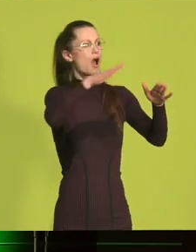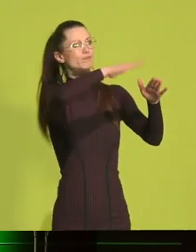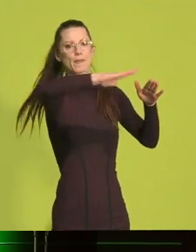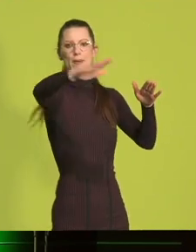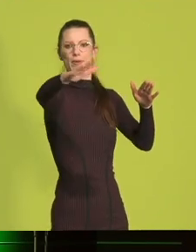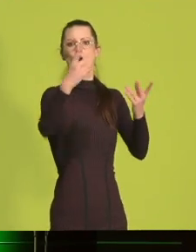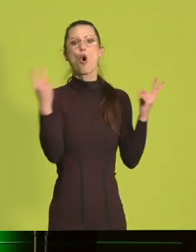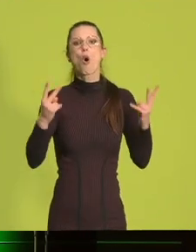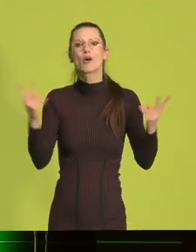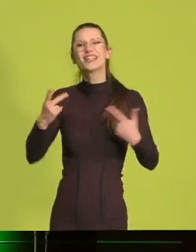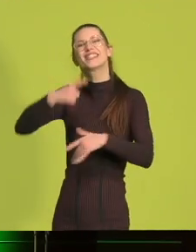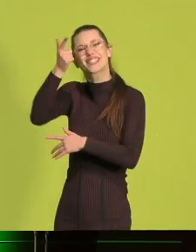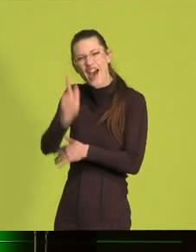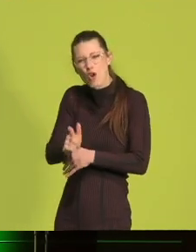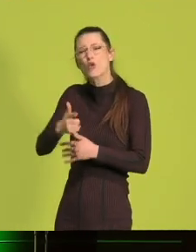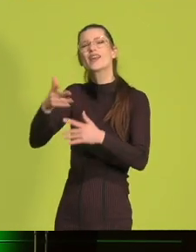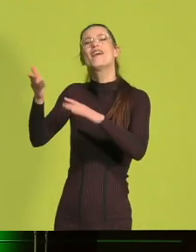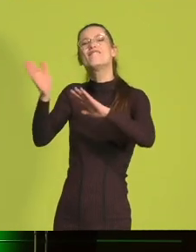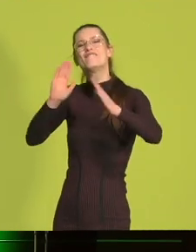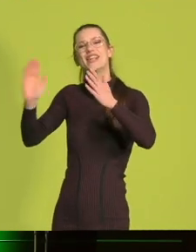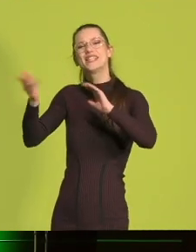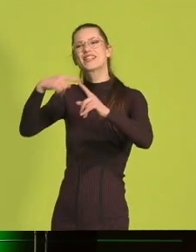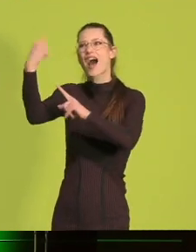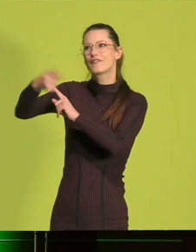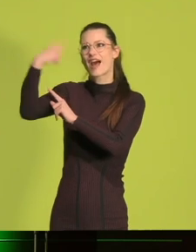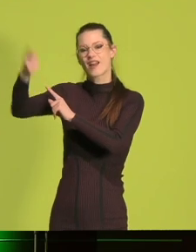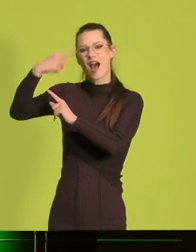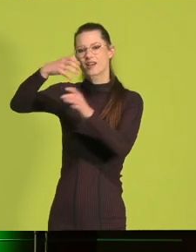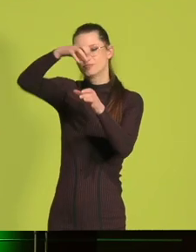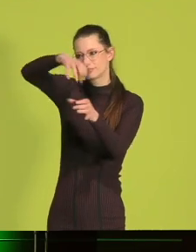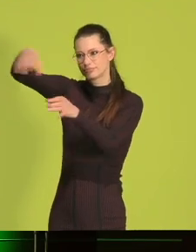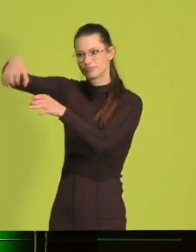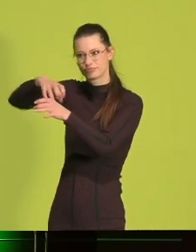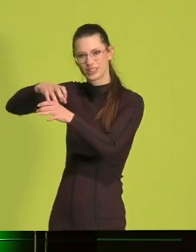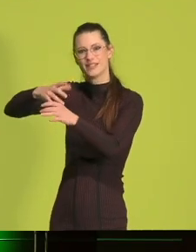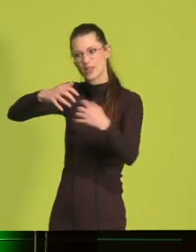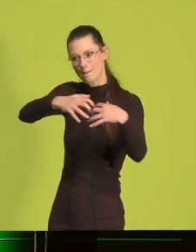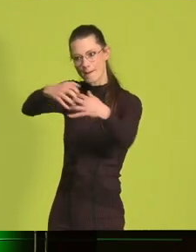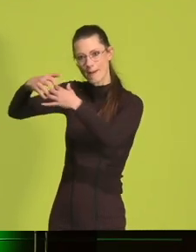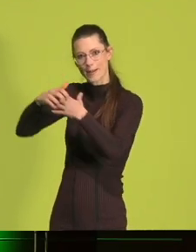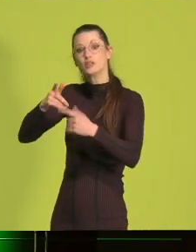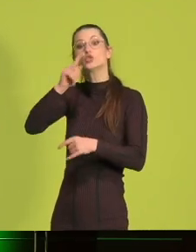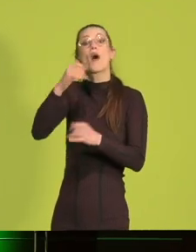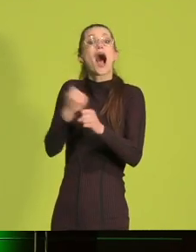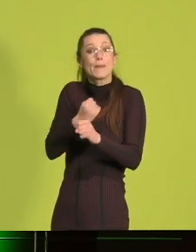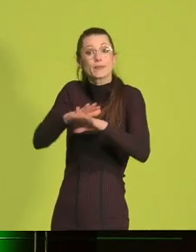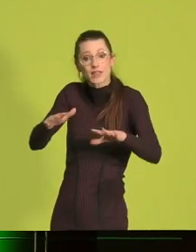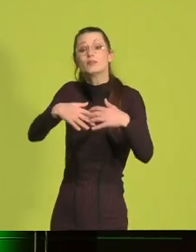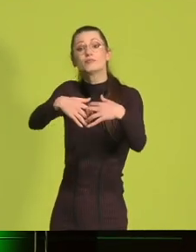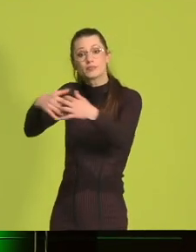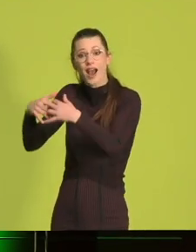Windkraftanlagen pro Jahr realisieren, liebe Freundinnen und Freunde, dann schaffen wir damit nicht nur Arbeitsplätze, sondern auch